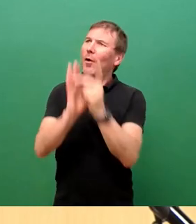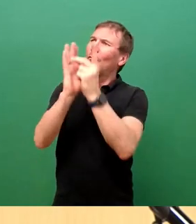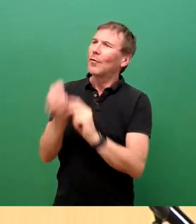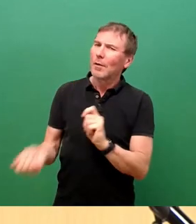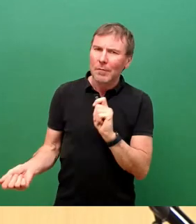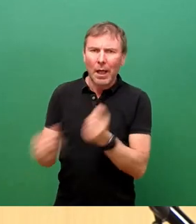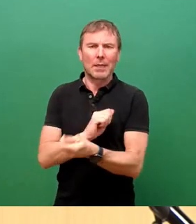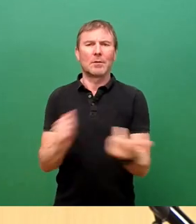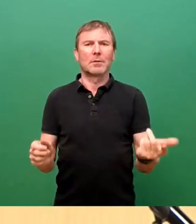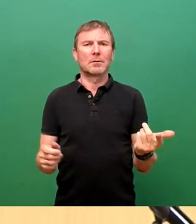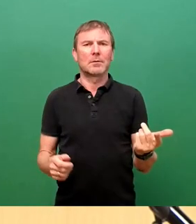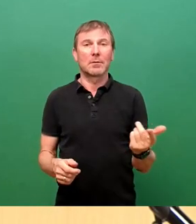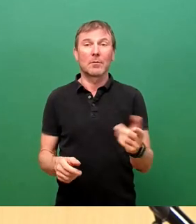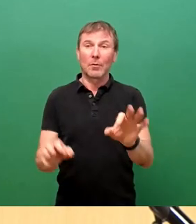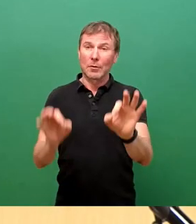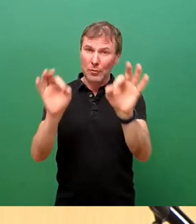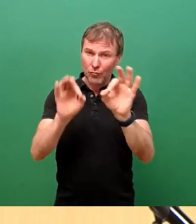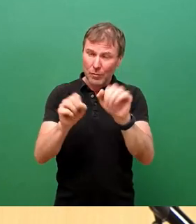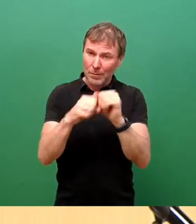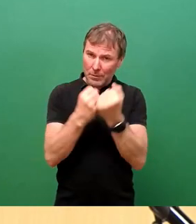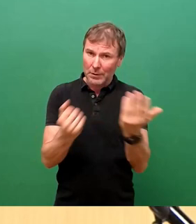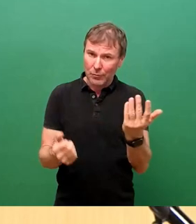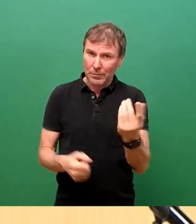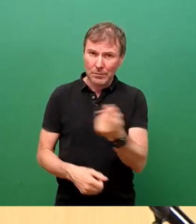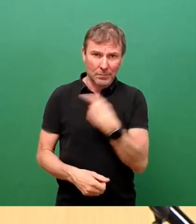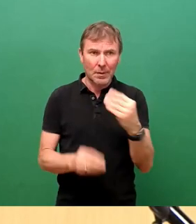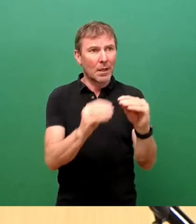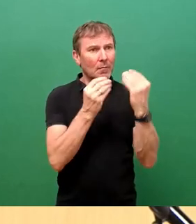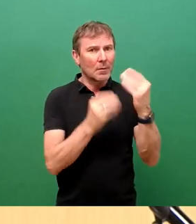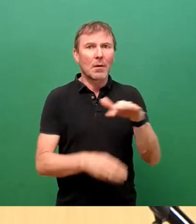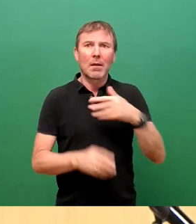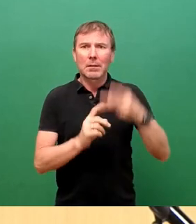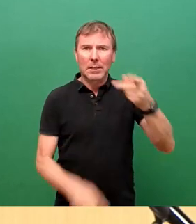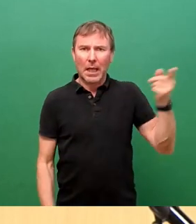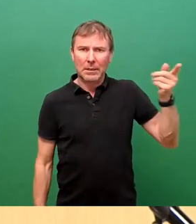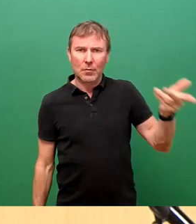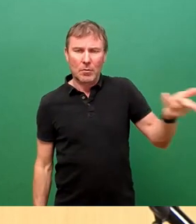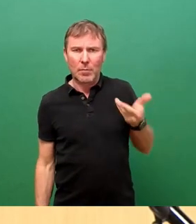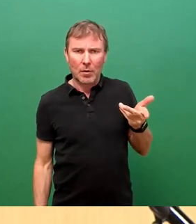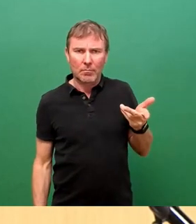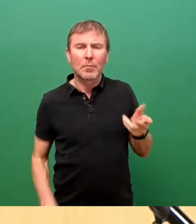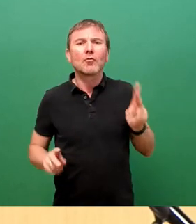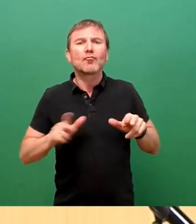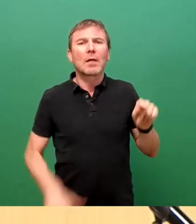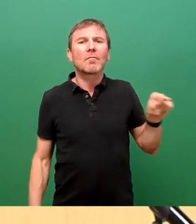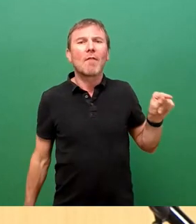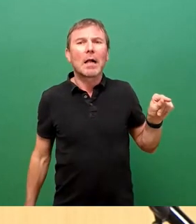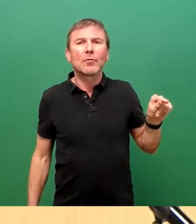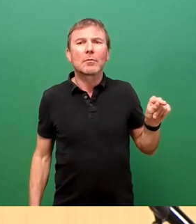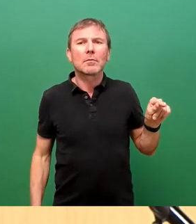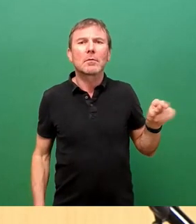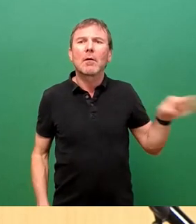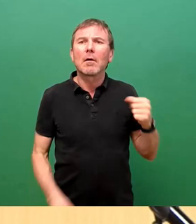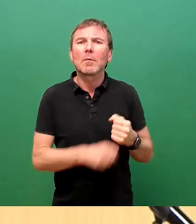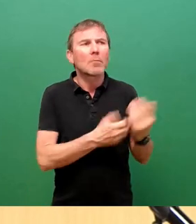bestürzenderweise haben wir ja im Prinzip inzwischen Informationen aus der Landesdirektion, dass auch die Stadtverwaltung nicht in der Form mitarbeitet, wie man das